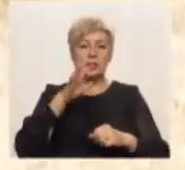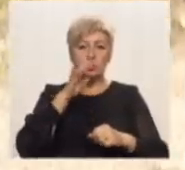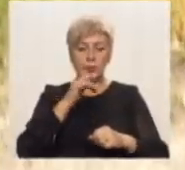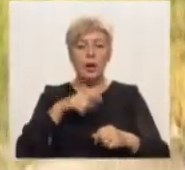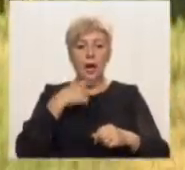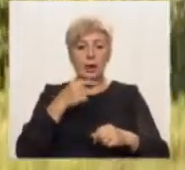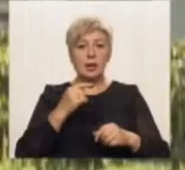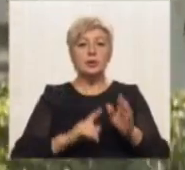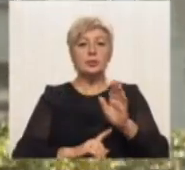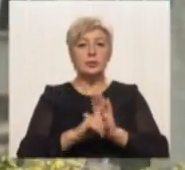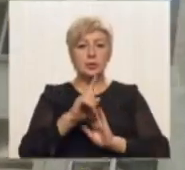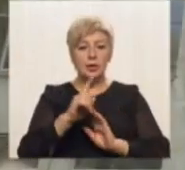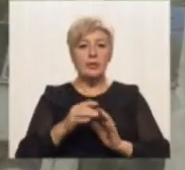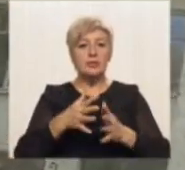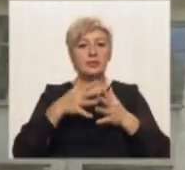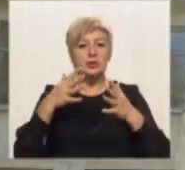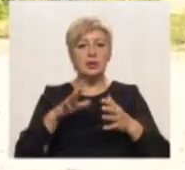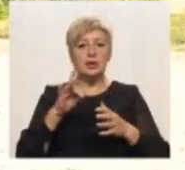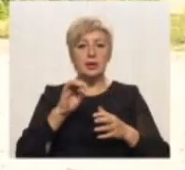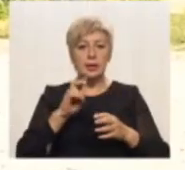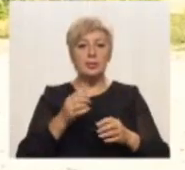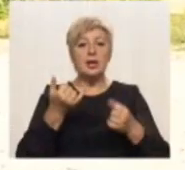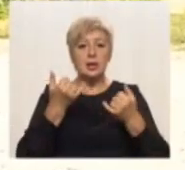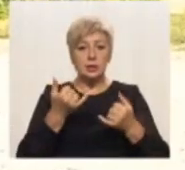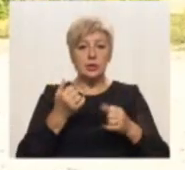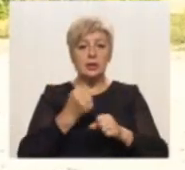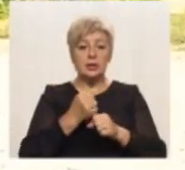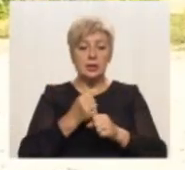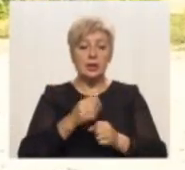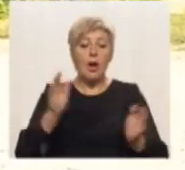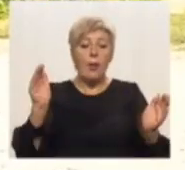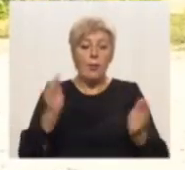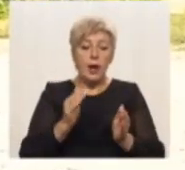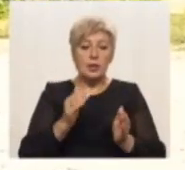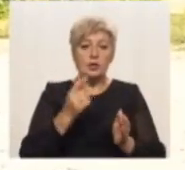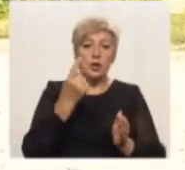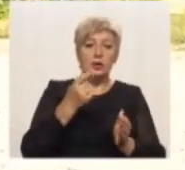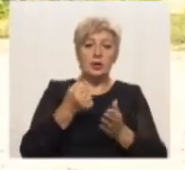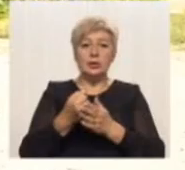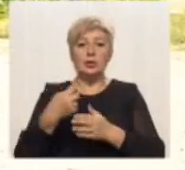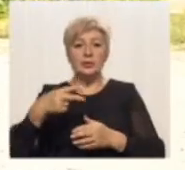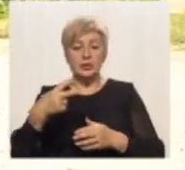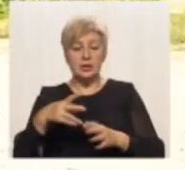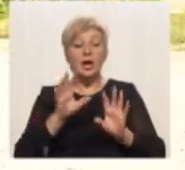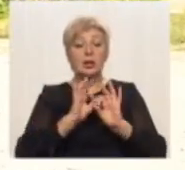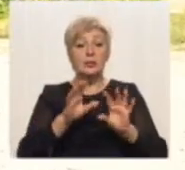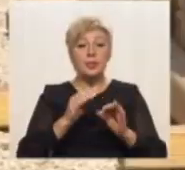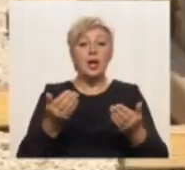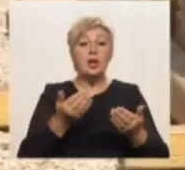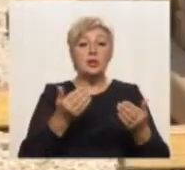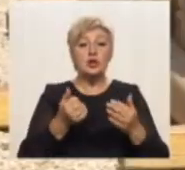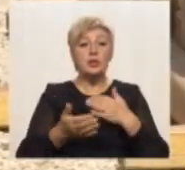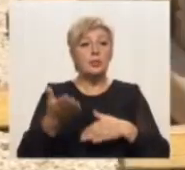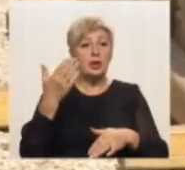починав з великих реплік. Зараз робить копії у масштабі 1 до 20. Ігор Ровинський розповідає, чим раніше